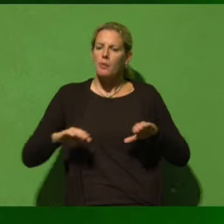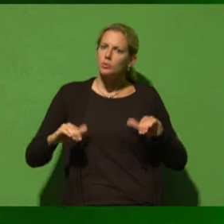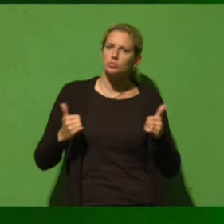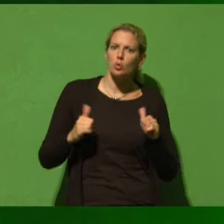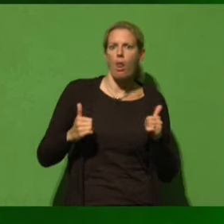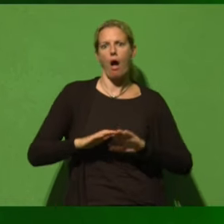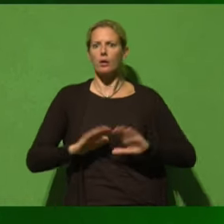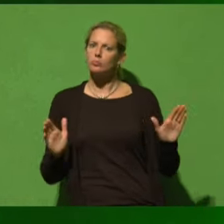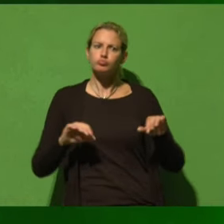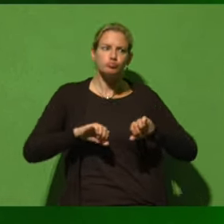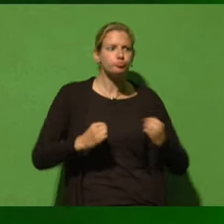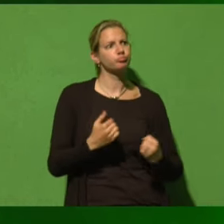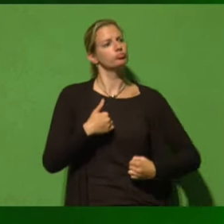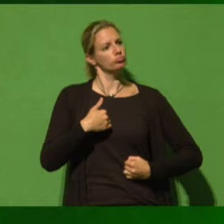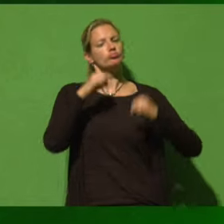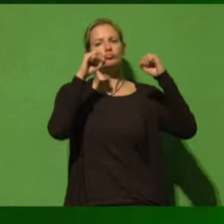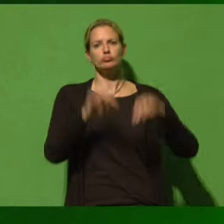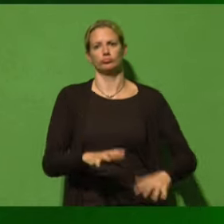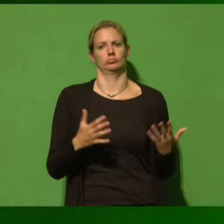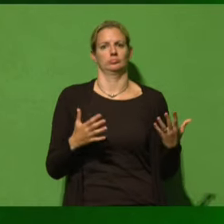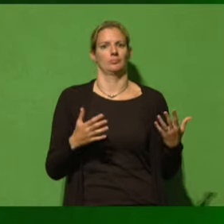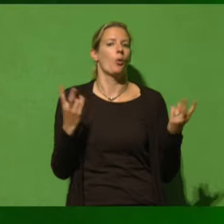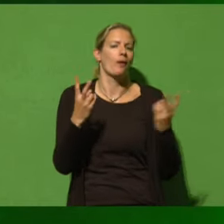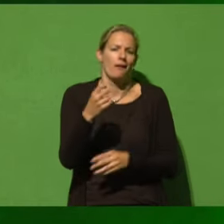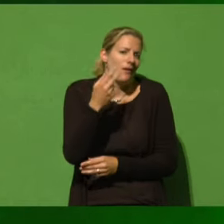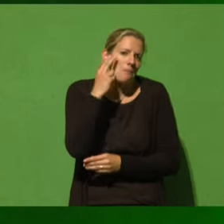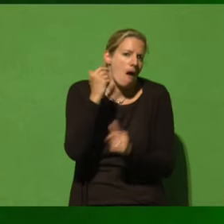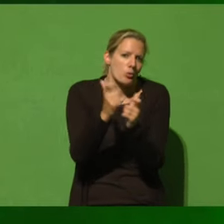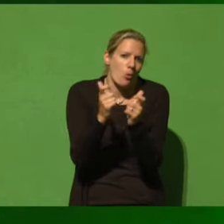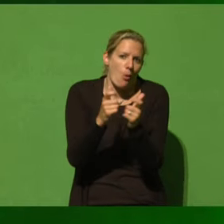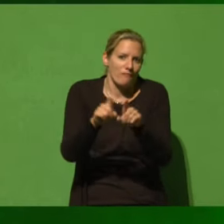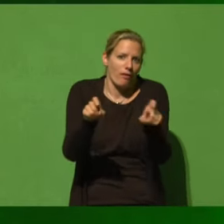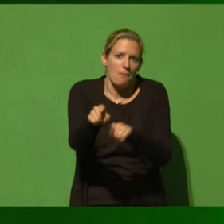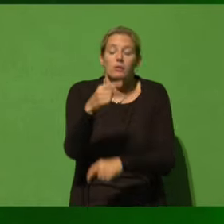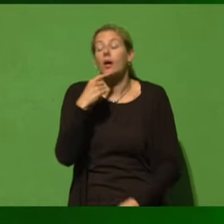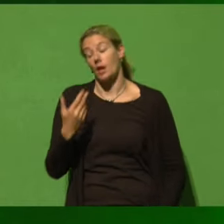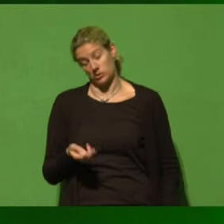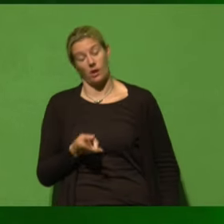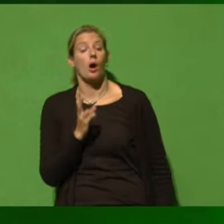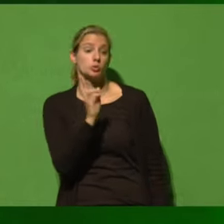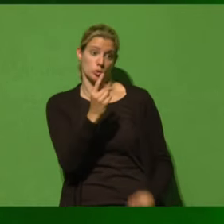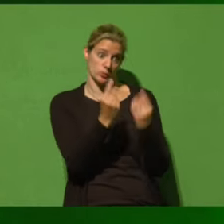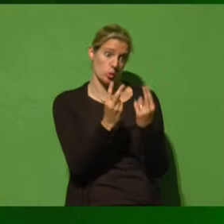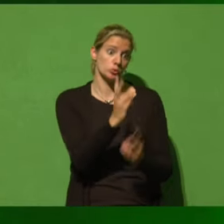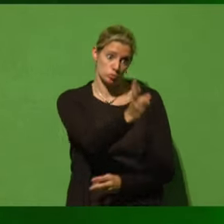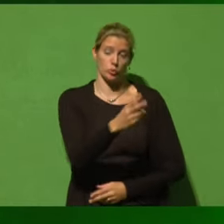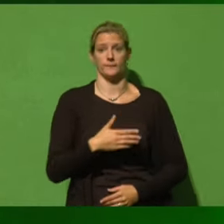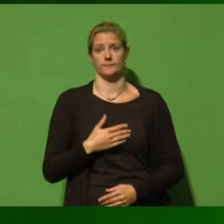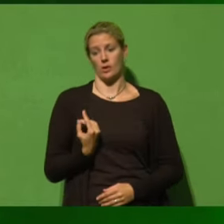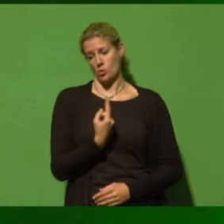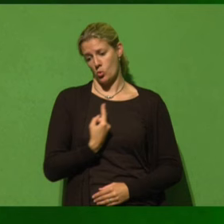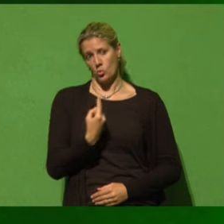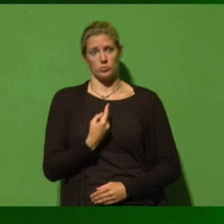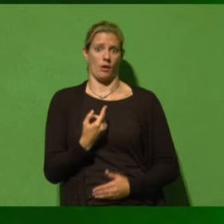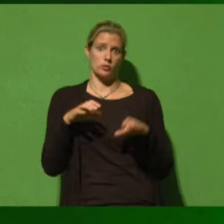Ich gebe mein Geschäftsmodell auf. Dann sagt plötzlich Braunkohle, ihr habt recht, unser Geschäftsmodell zerstört